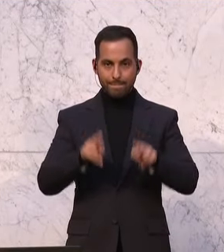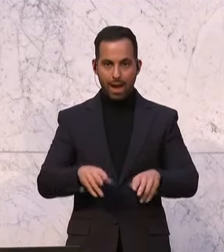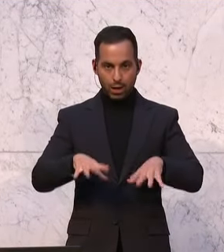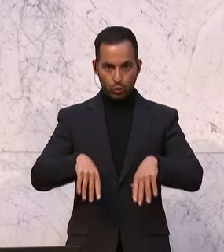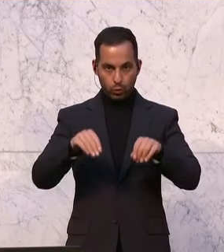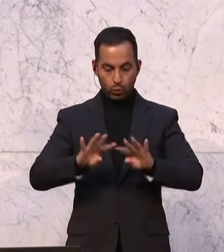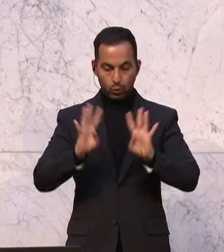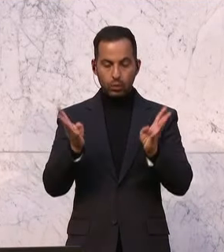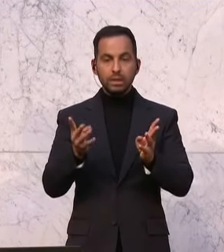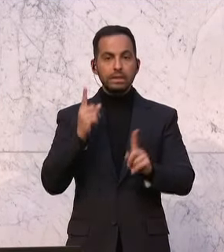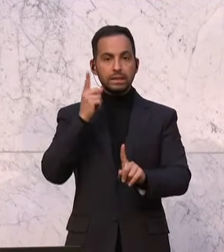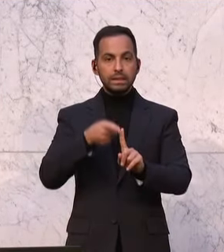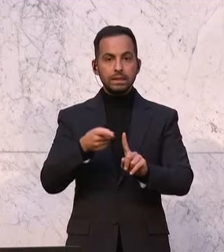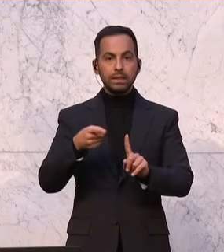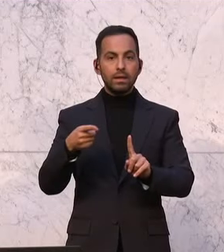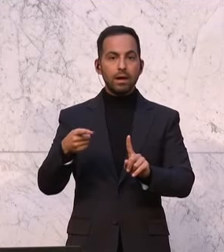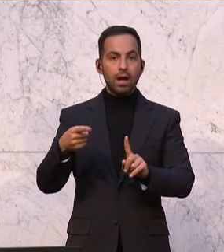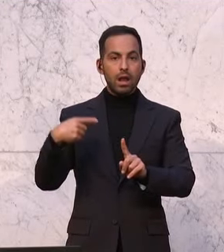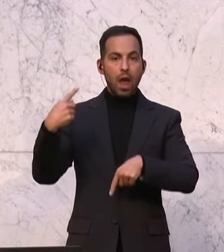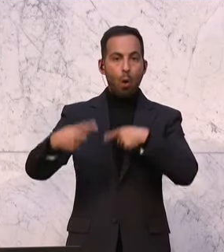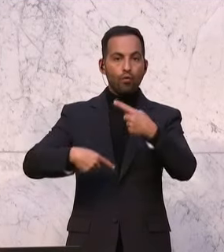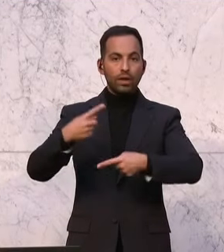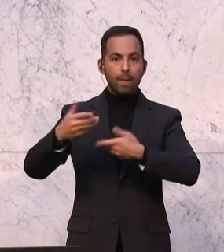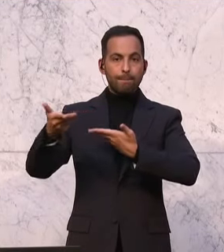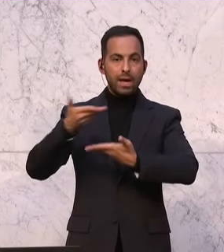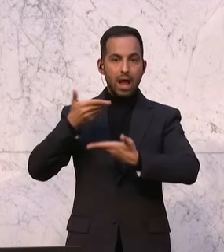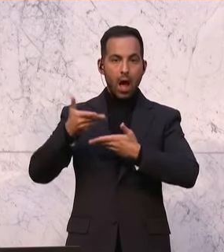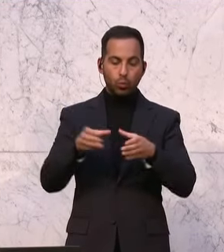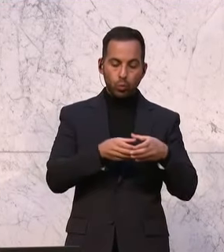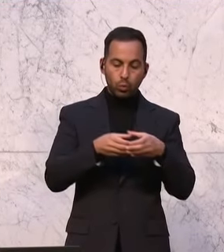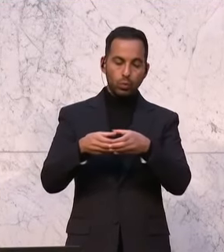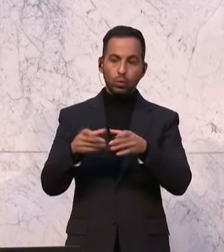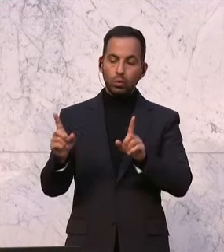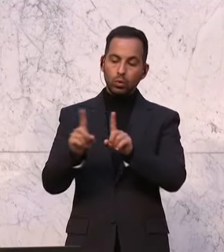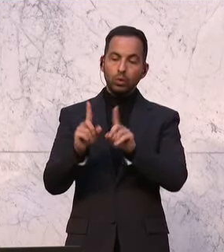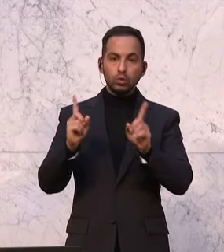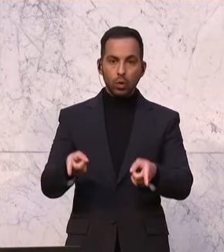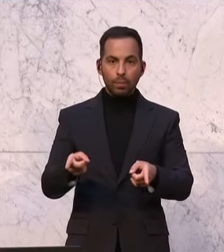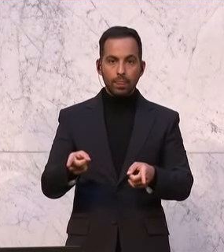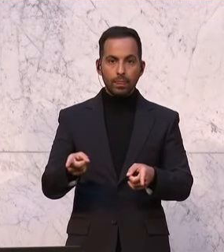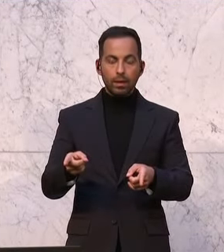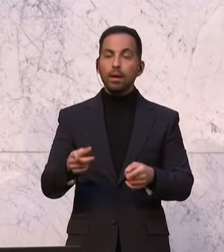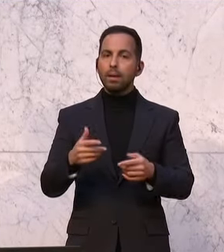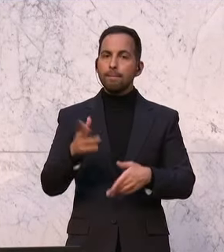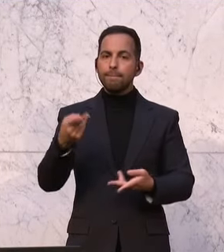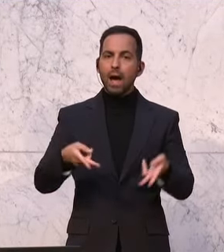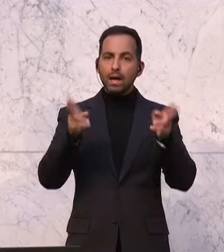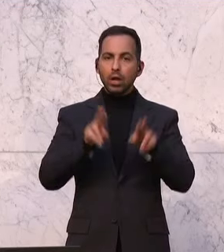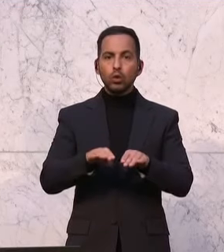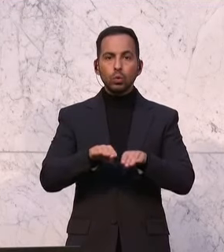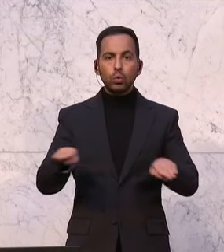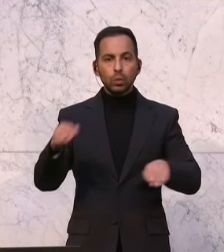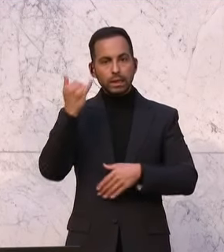laufenden Beratung zu schaffen. Die Grundidee hinter dem Berufsausbildungsbeirat ist keine schlechte.